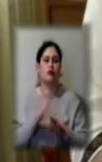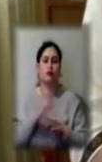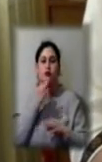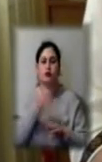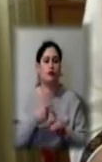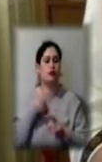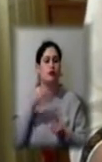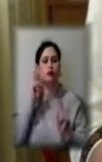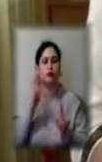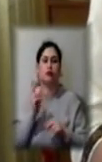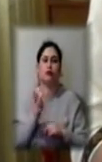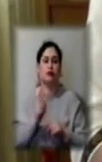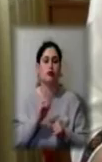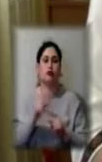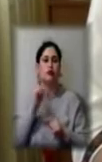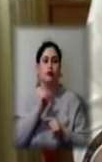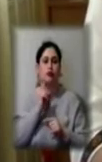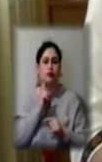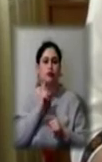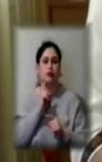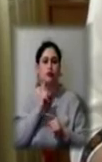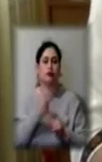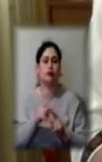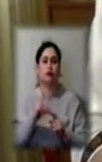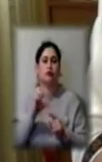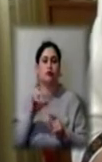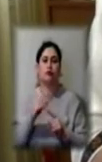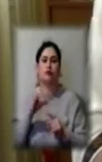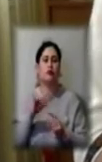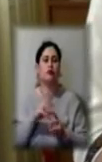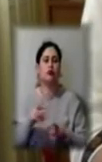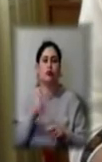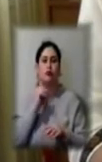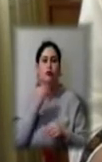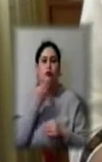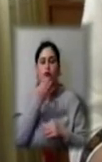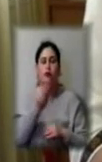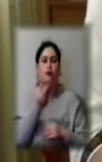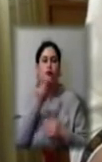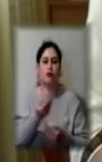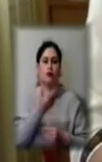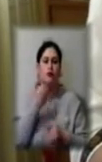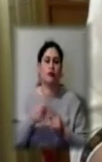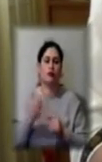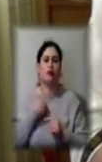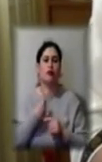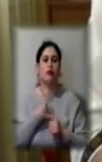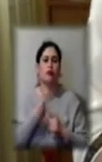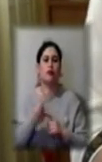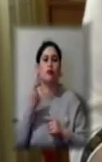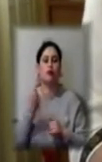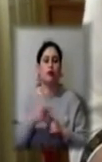ніхто поки що і НЦЗУ, Міністерстві відповіді на це не дає. Нам дають одне. Поки що